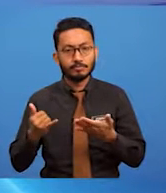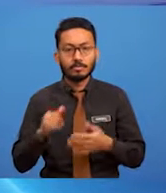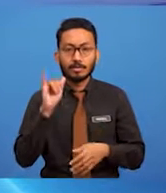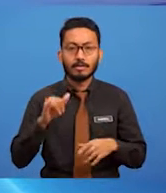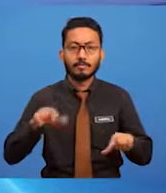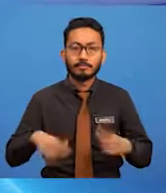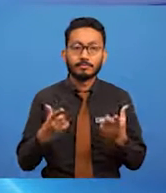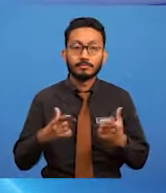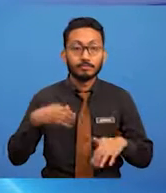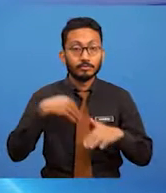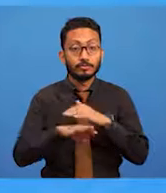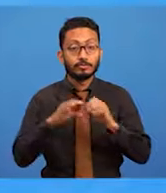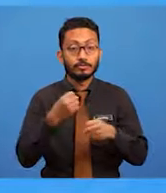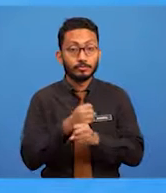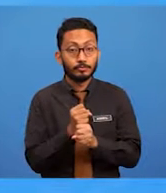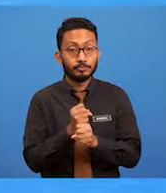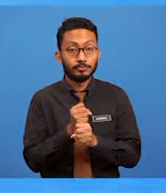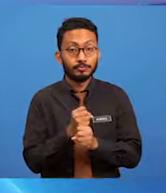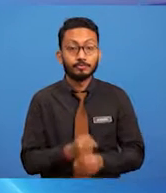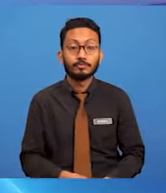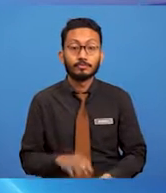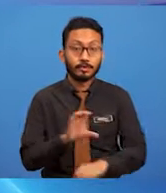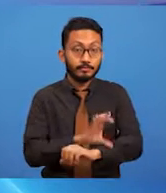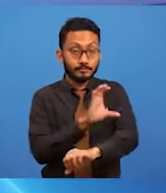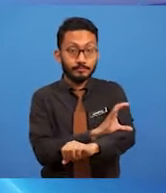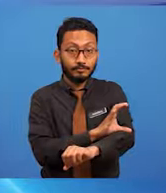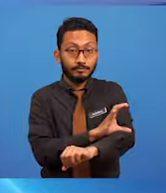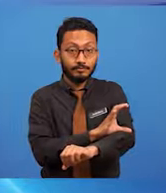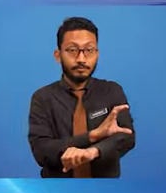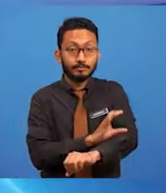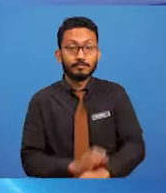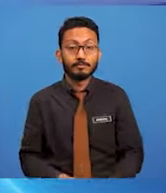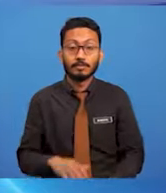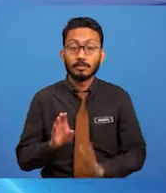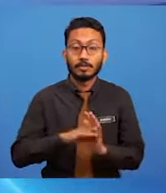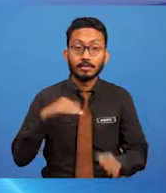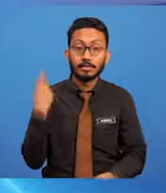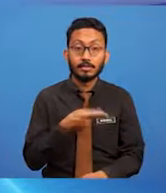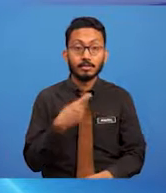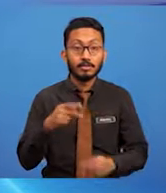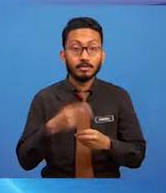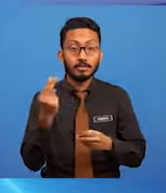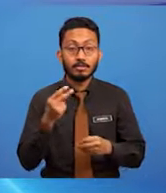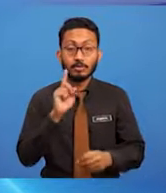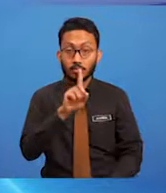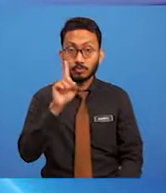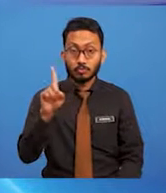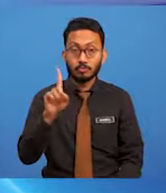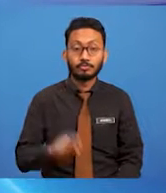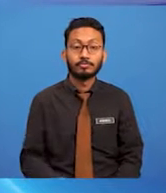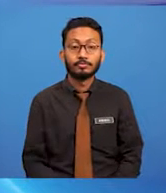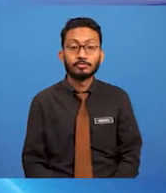dalam bentuk digital. Sebelum kita menghasilkan sesuatu hasil karya